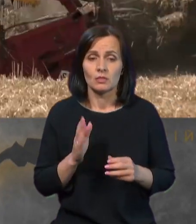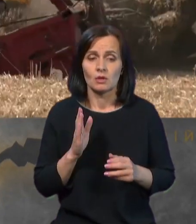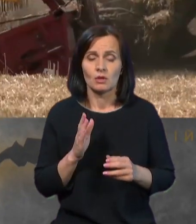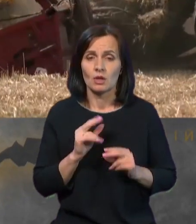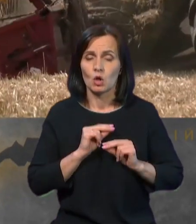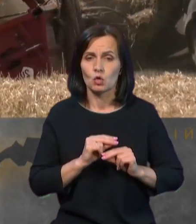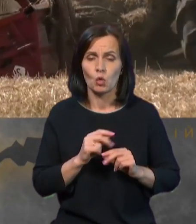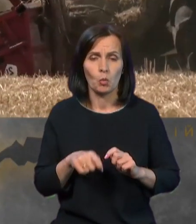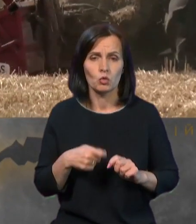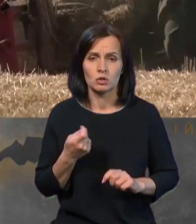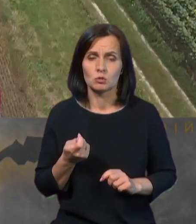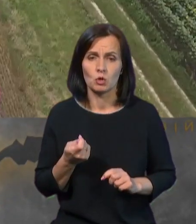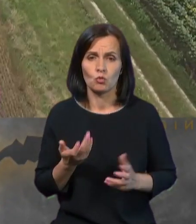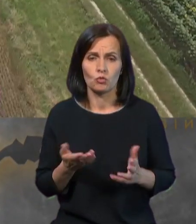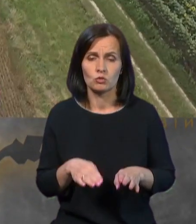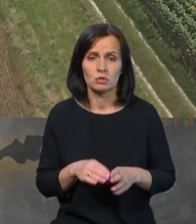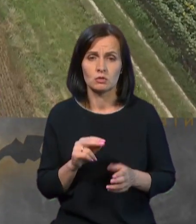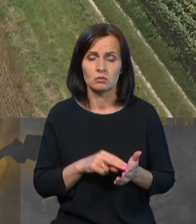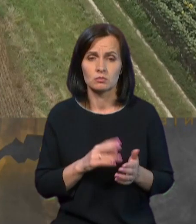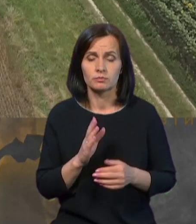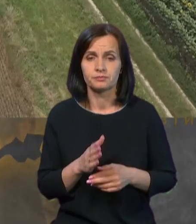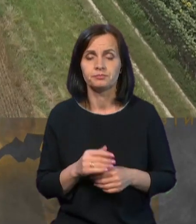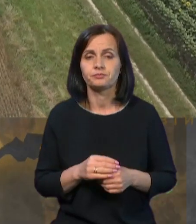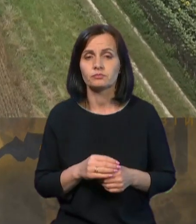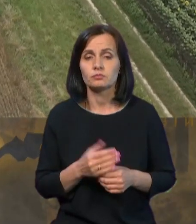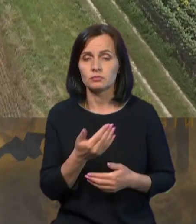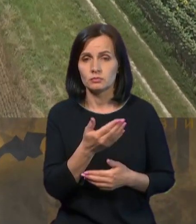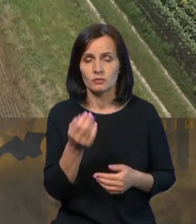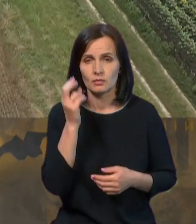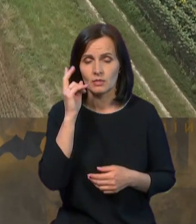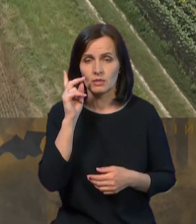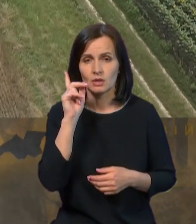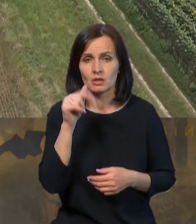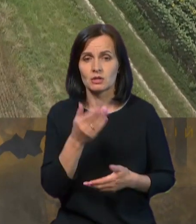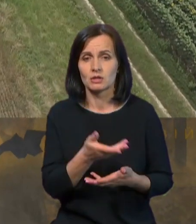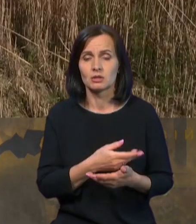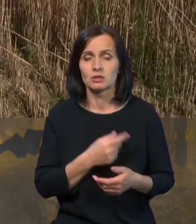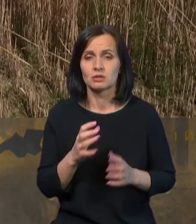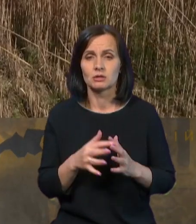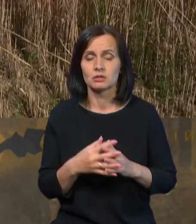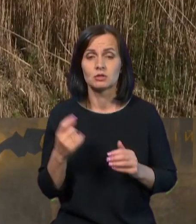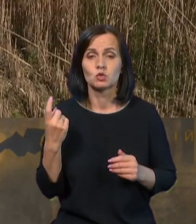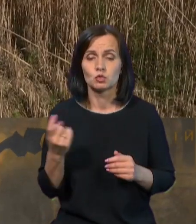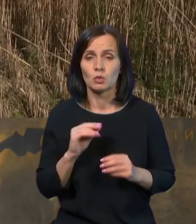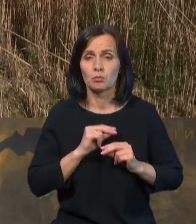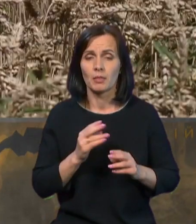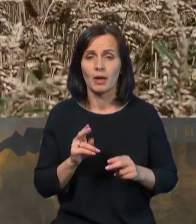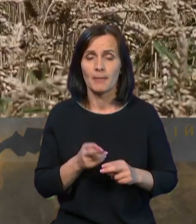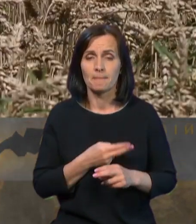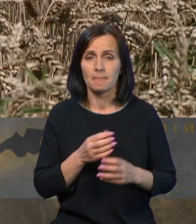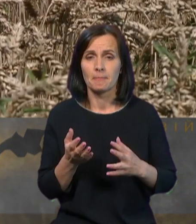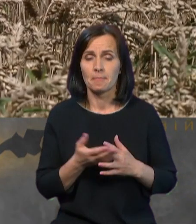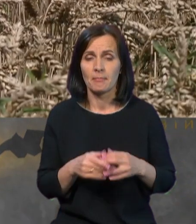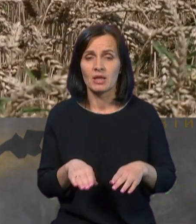збиток. Як ви знаєте, наші аграрії, вони працюють без субсидій, і така робота може призвести